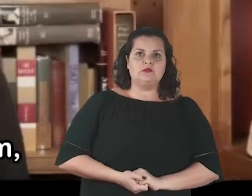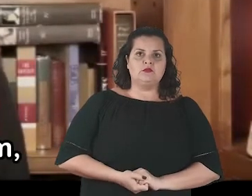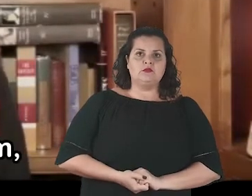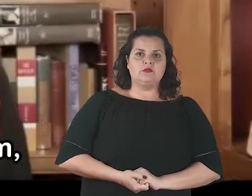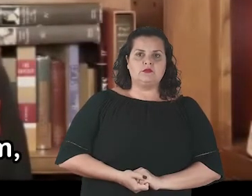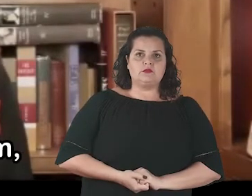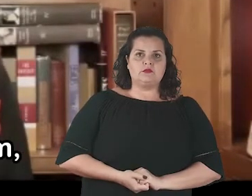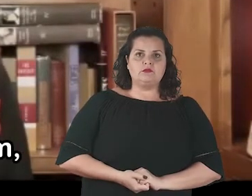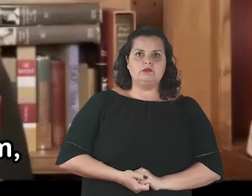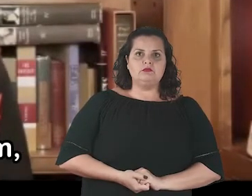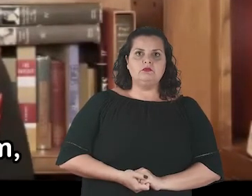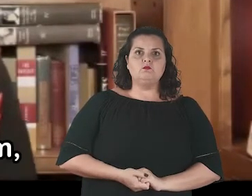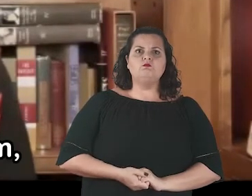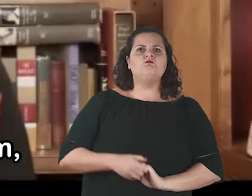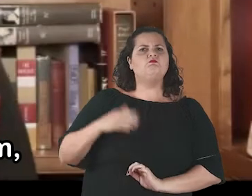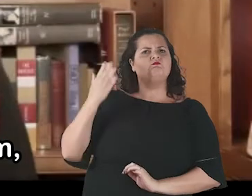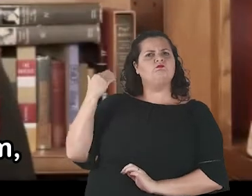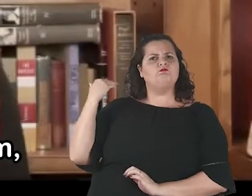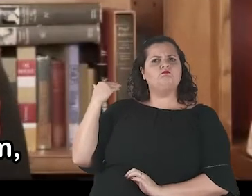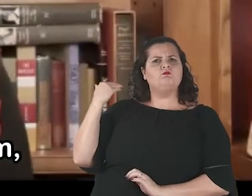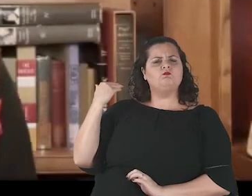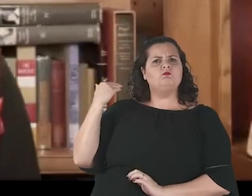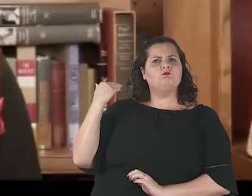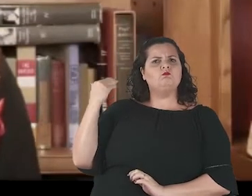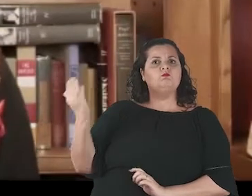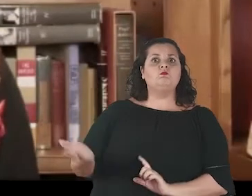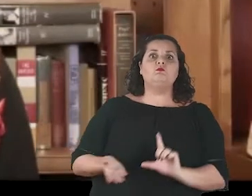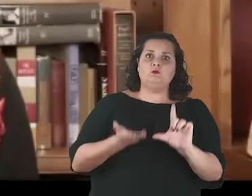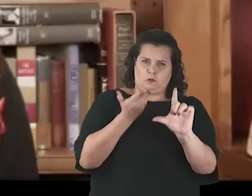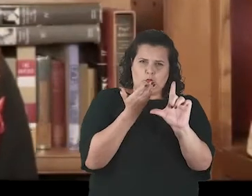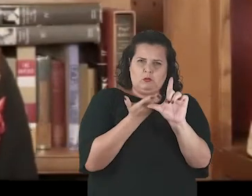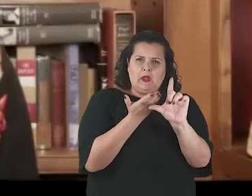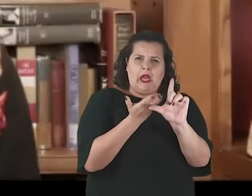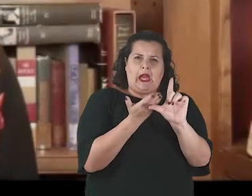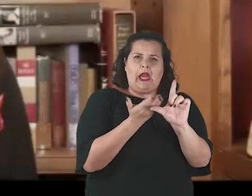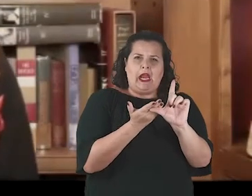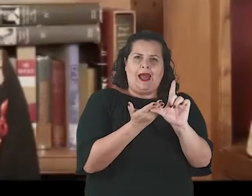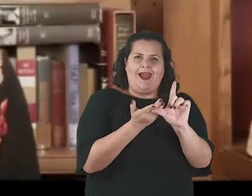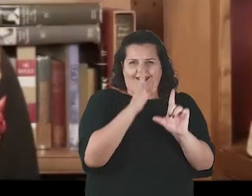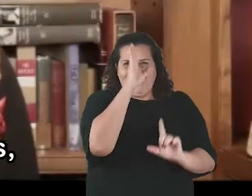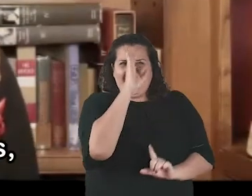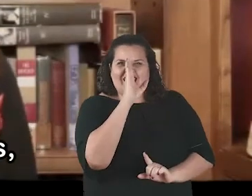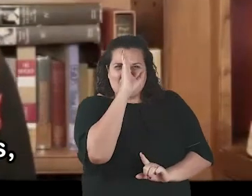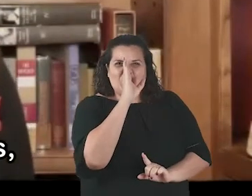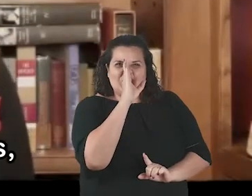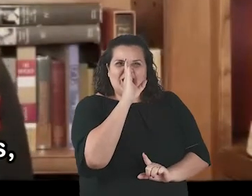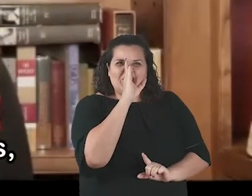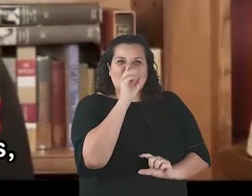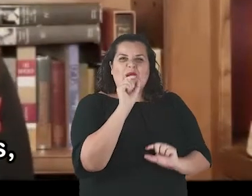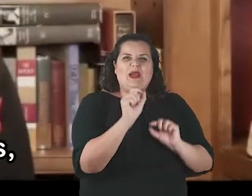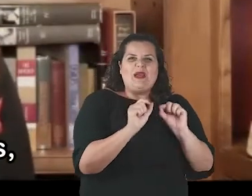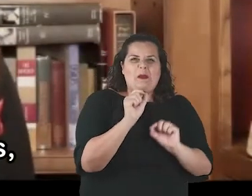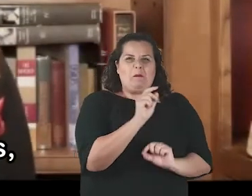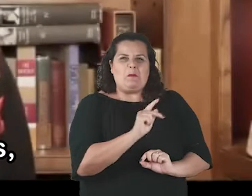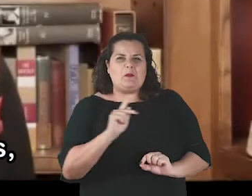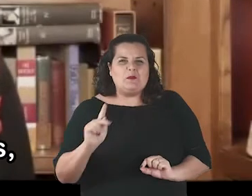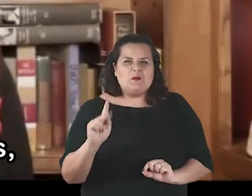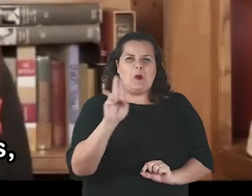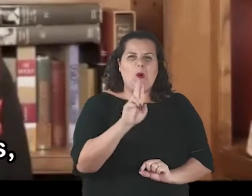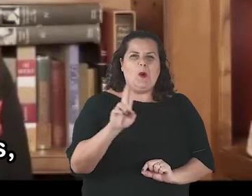that time, Google Classroom, which is the free service that teachers use to share assignments and